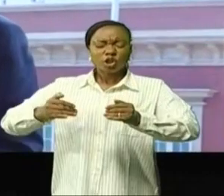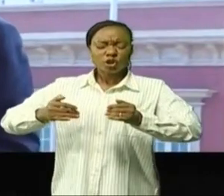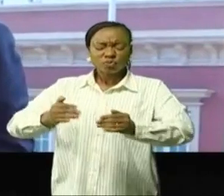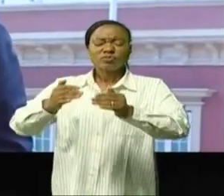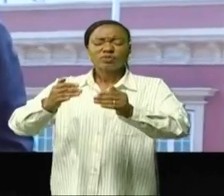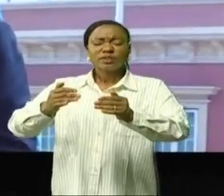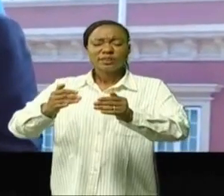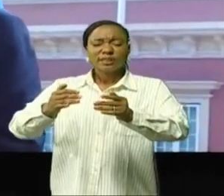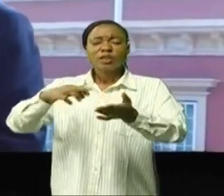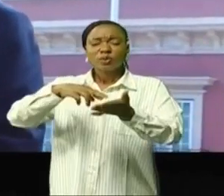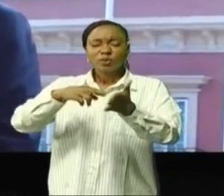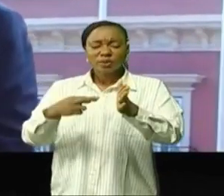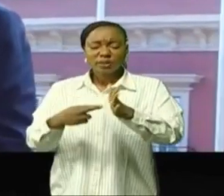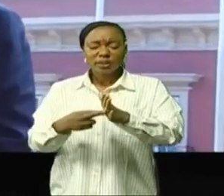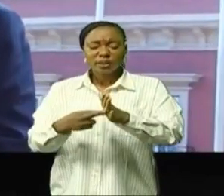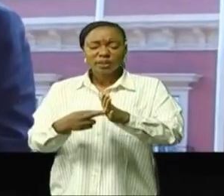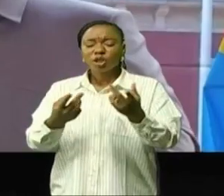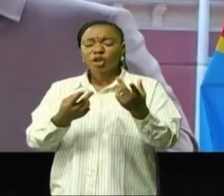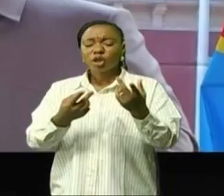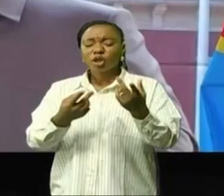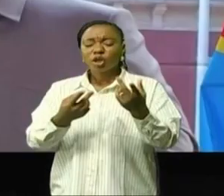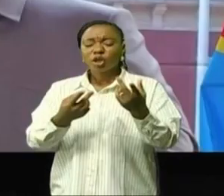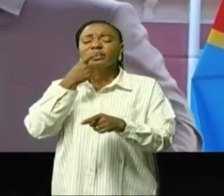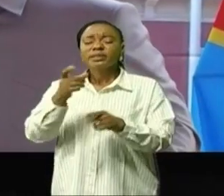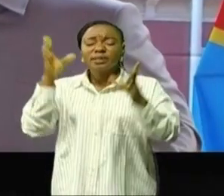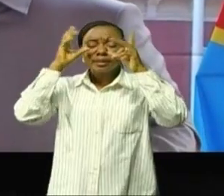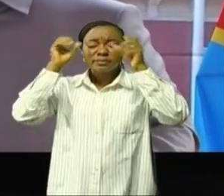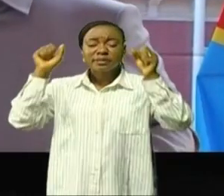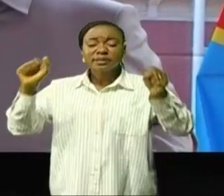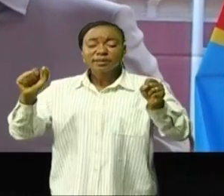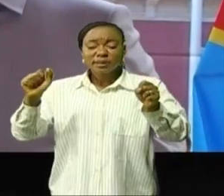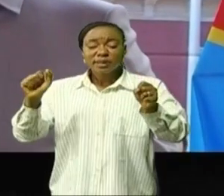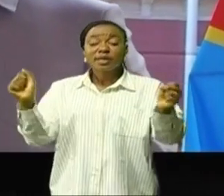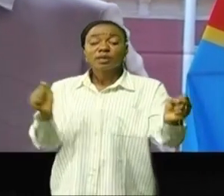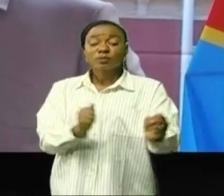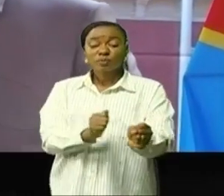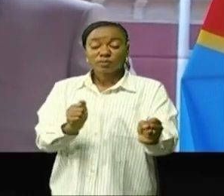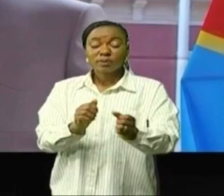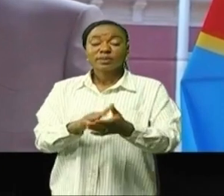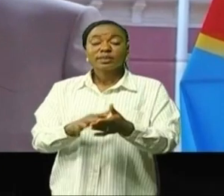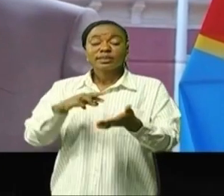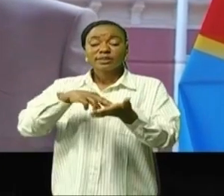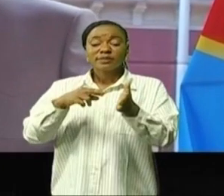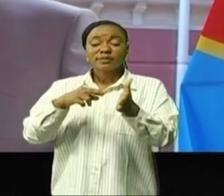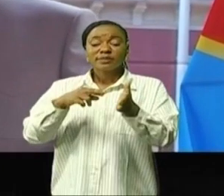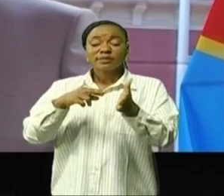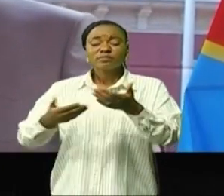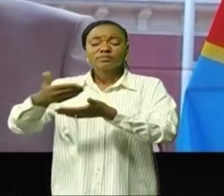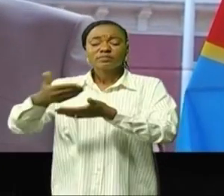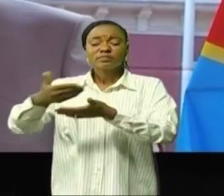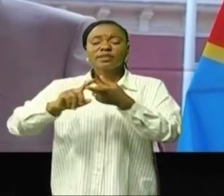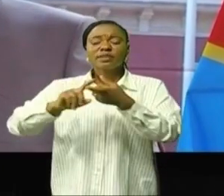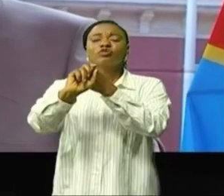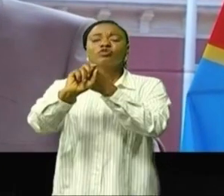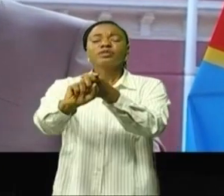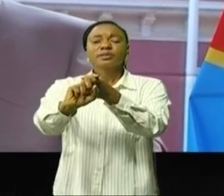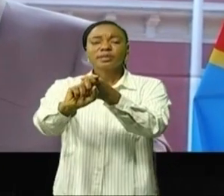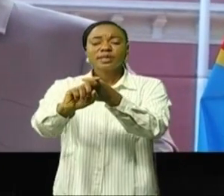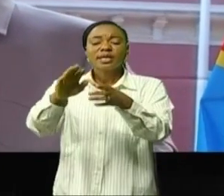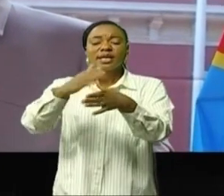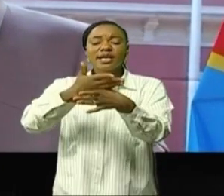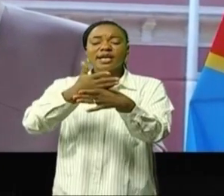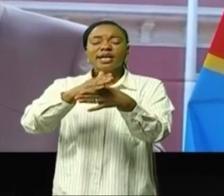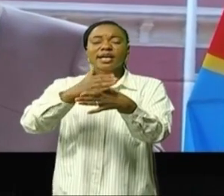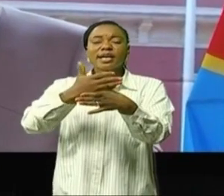crise. Comme l'a dit le président Lorenzo, il s'agit de rétablir la confiance entre